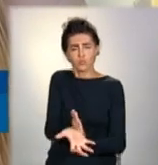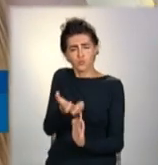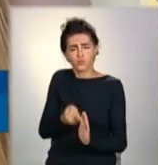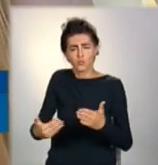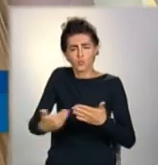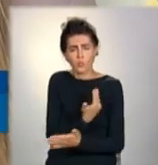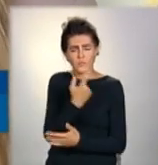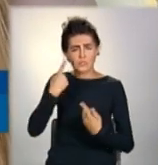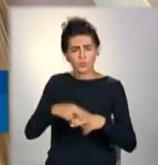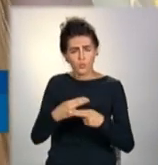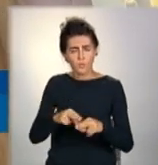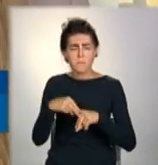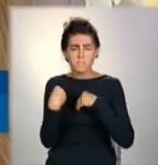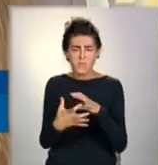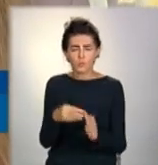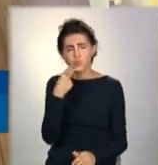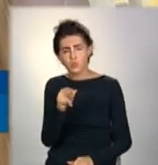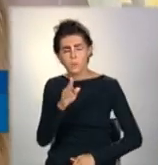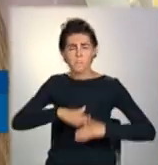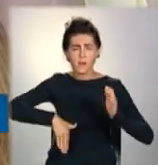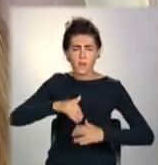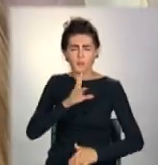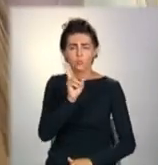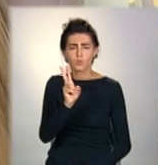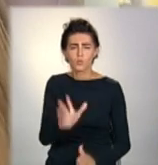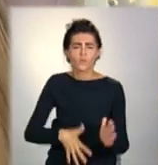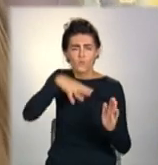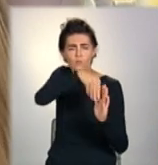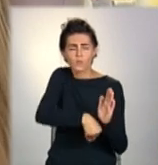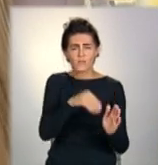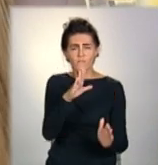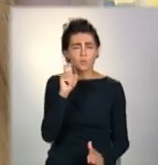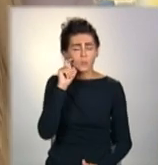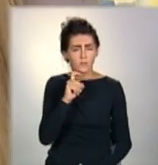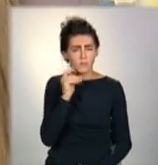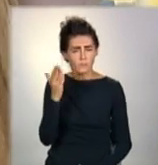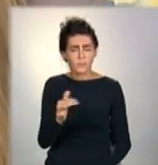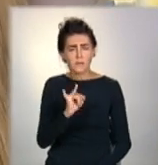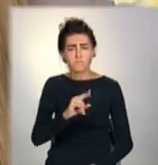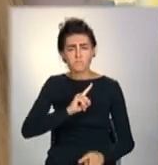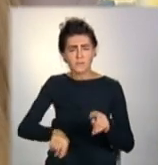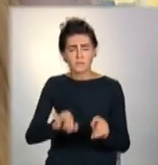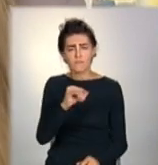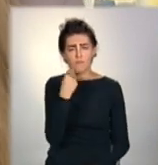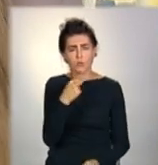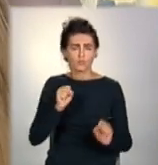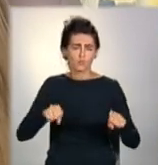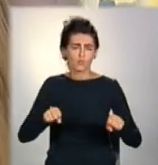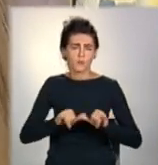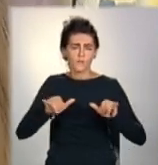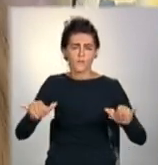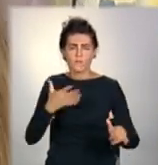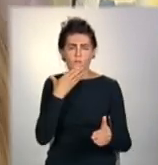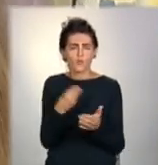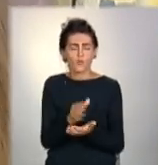практики, найкращі практики мірові, найкращі практики, які вже внедрені в Україну, то швидше і качініше зможемо розвивати свої місця.